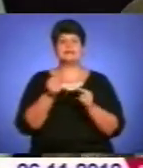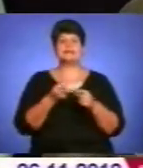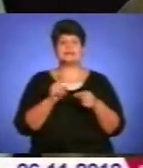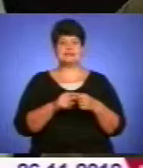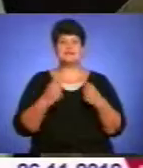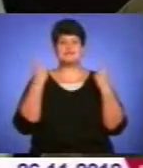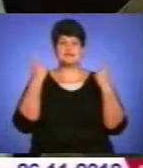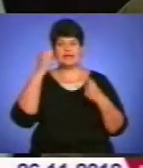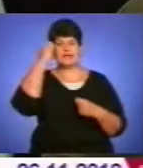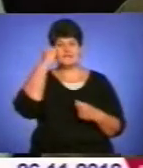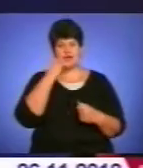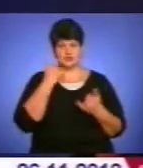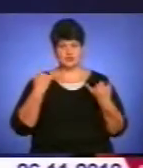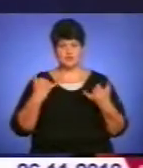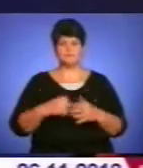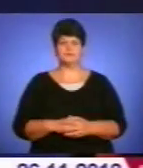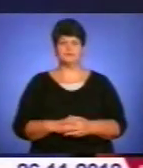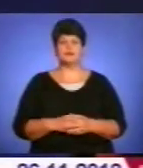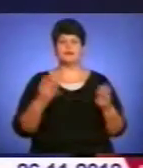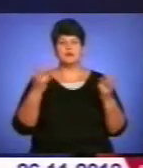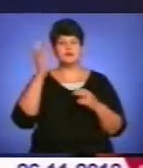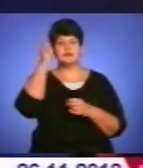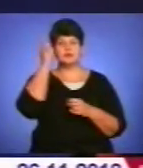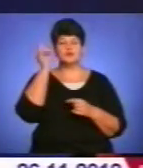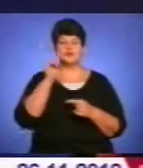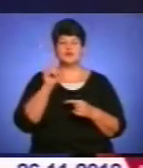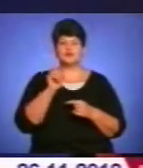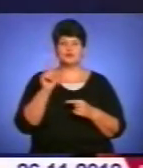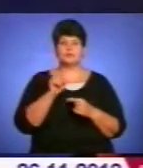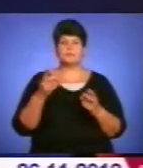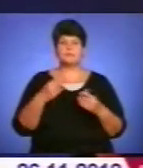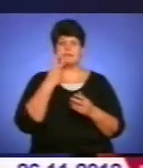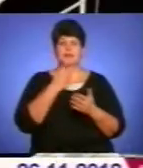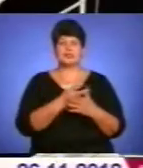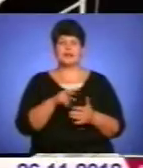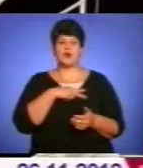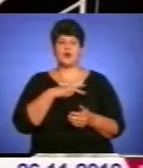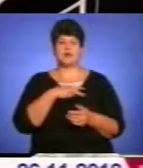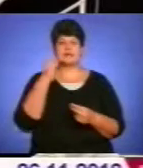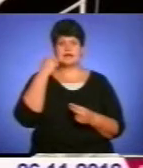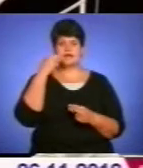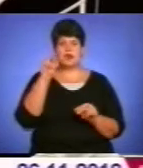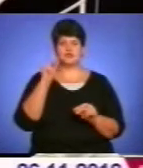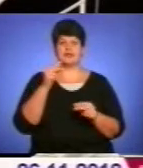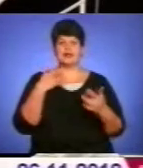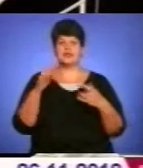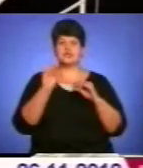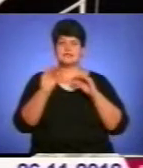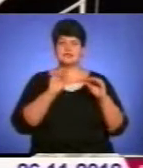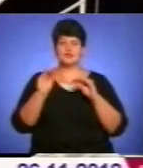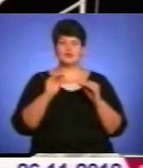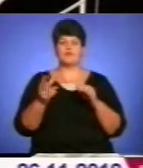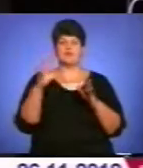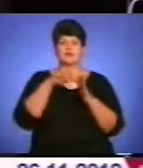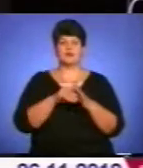велика вдячність на сьогодні. Варто згадати, що на фестивалі передбачені нагороди за кращу режисуру, сценографію, втілення головної